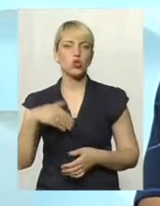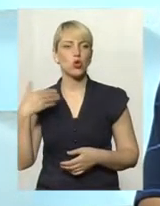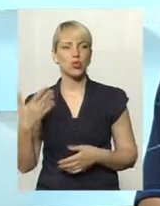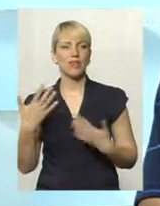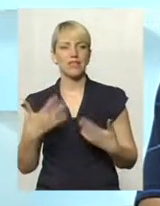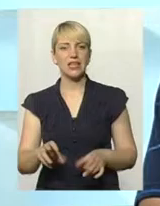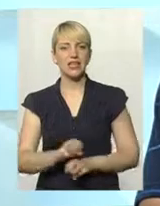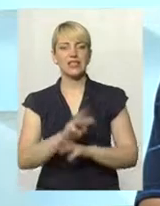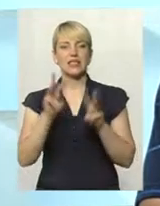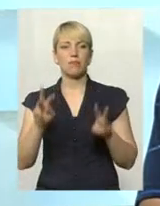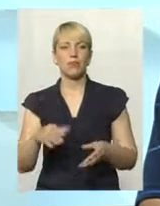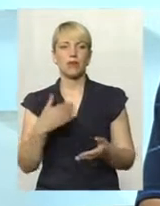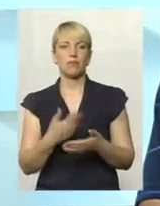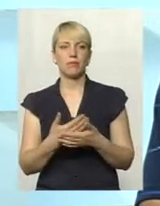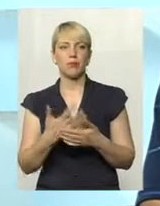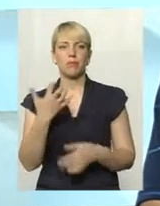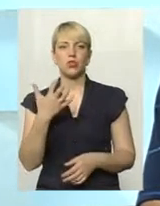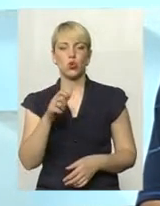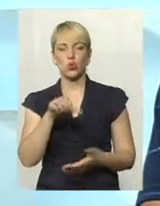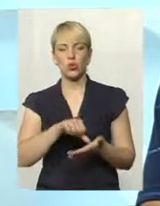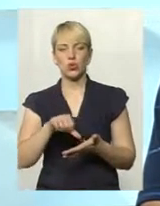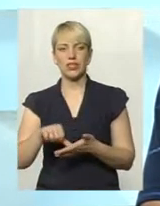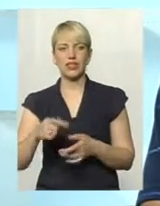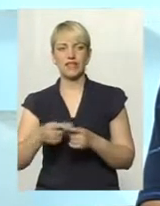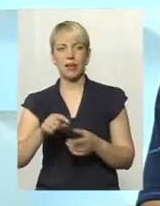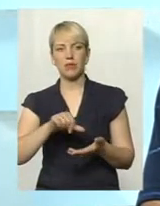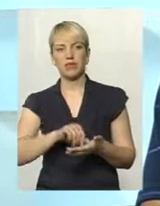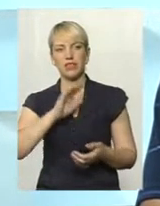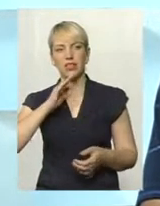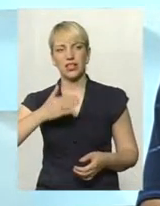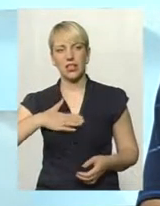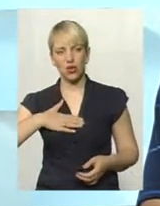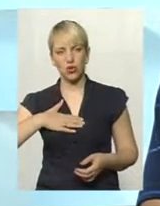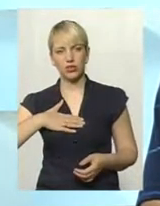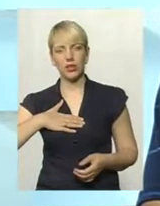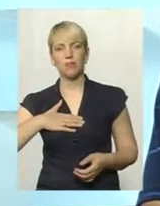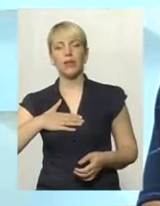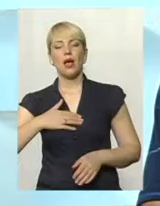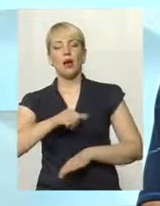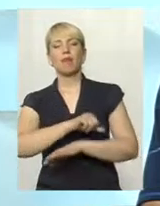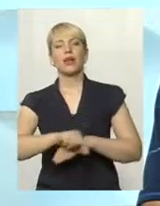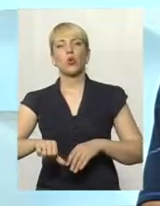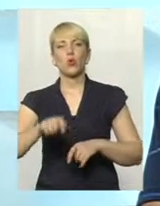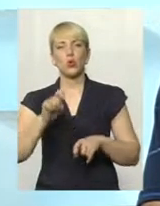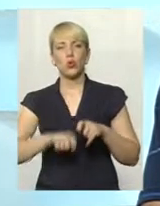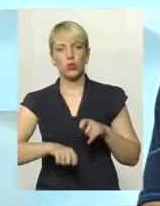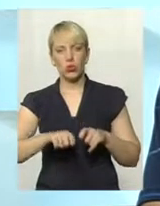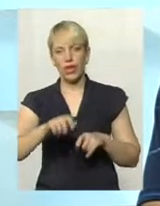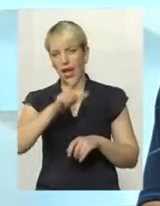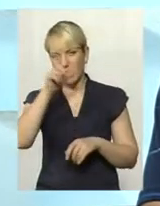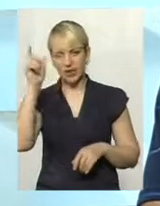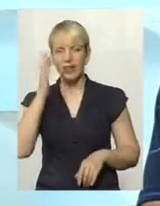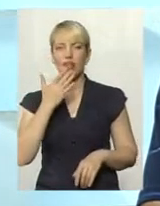забезпечили приблизно 500 учасників, це представники нашої прикордонної академії, національної гвардії,